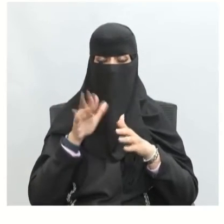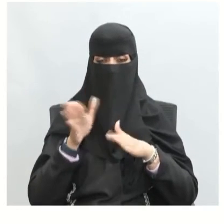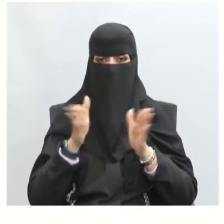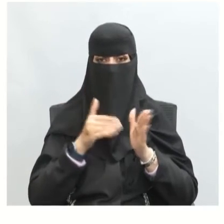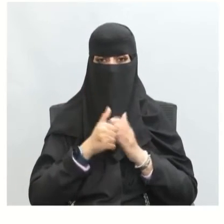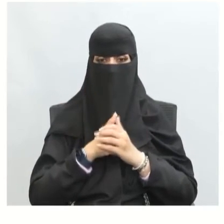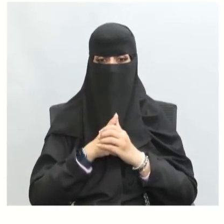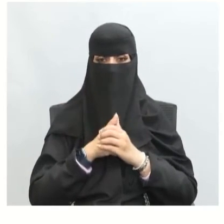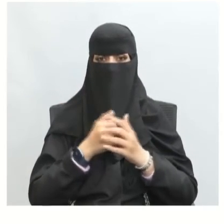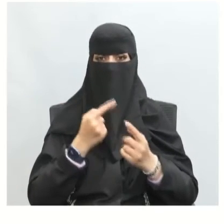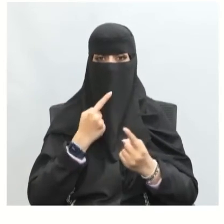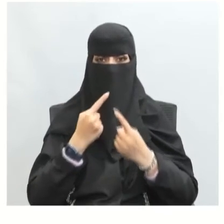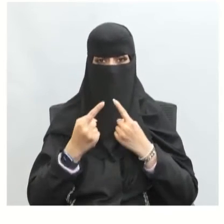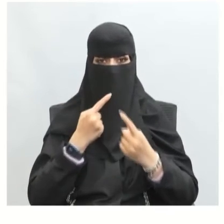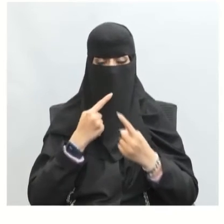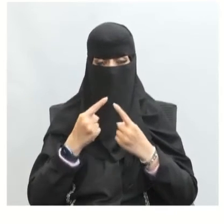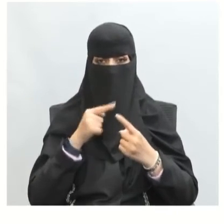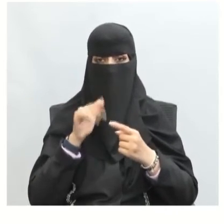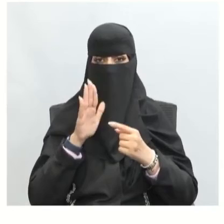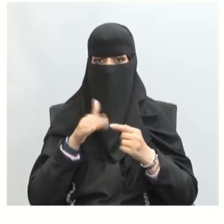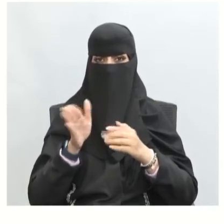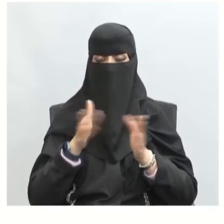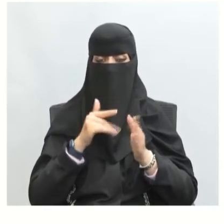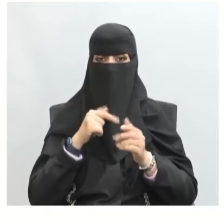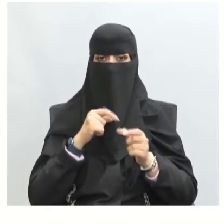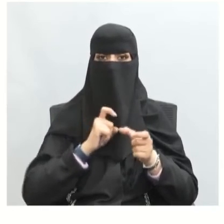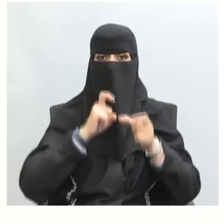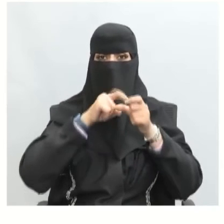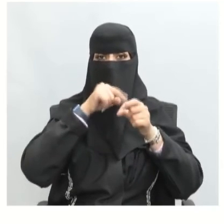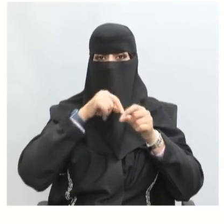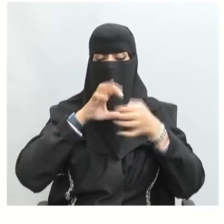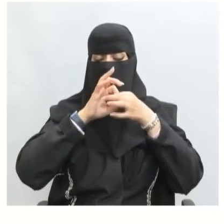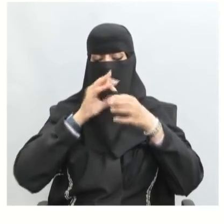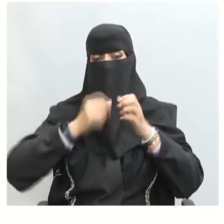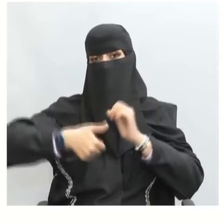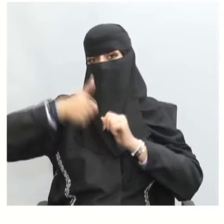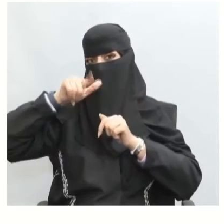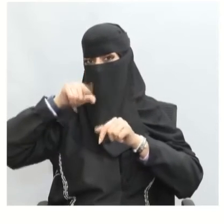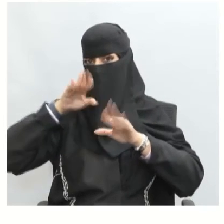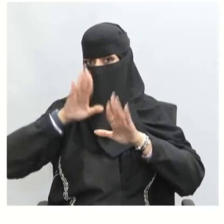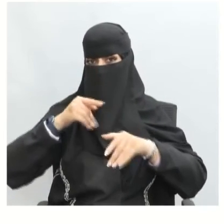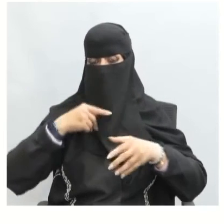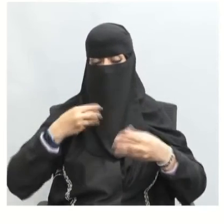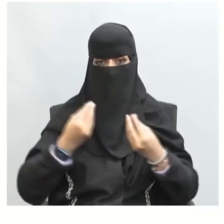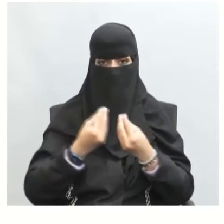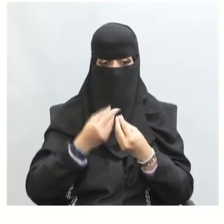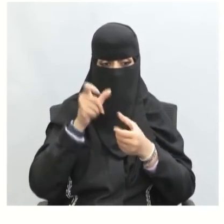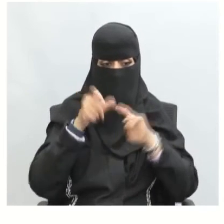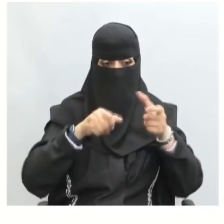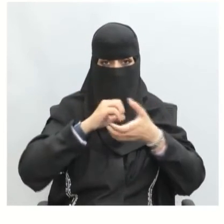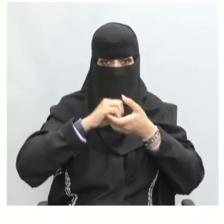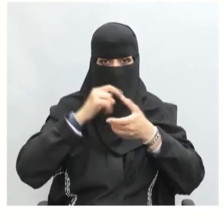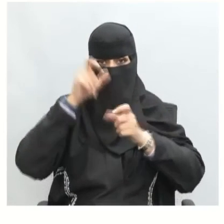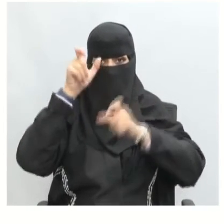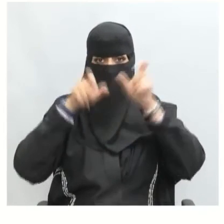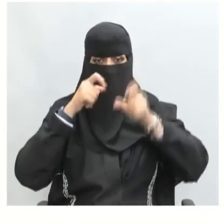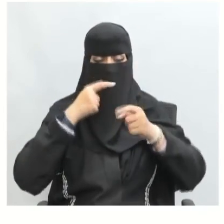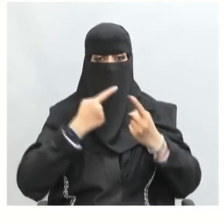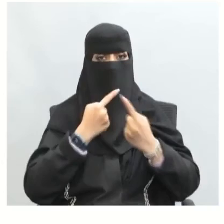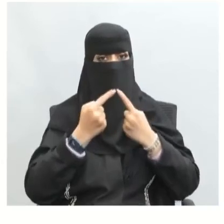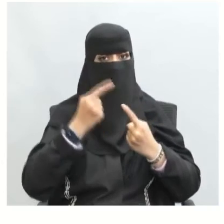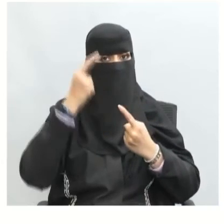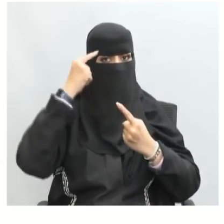لدينا حوار أو سيكون الحوار وسيرة اتصال ناجحة إذا تعاون المتحاورون على معرفة الحقيقة